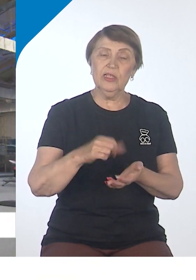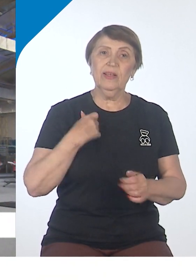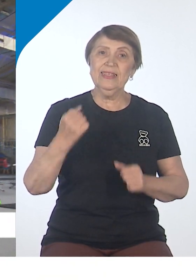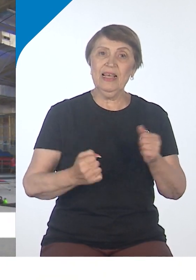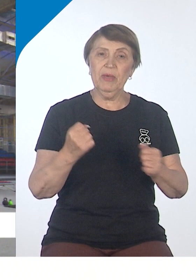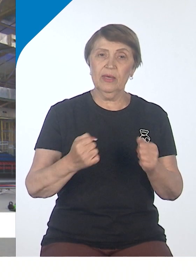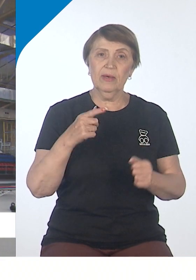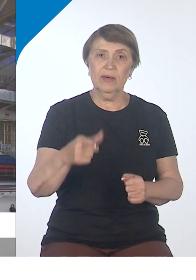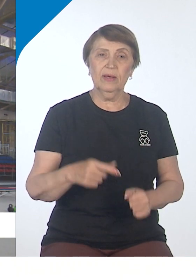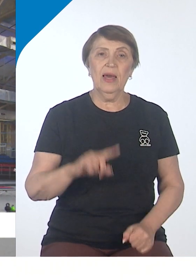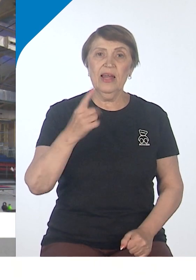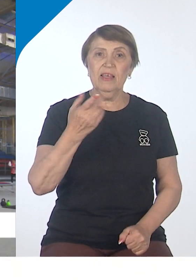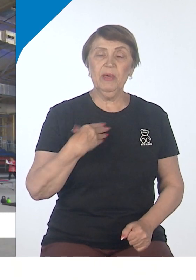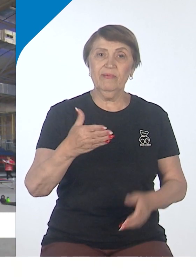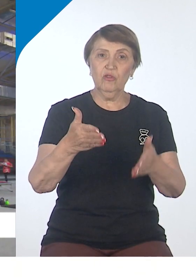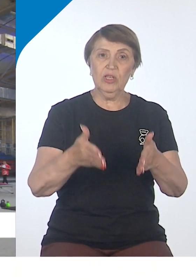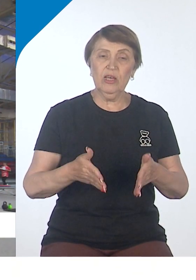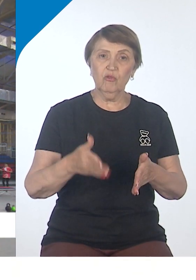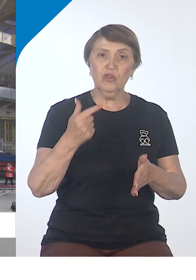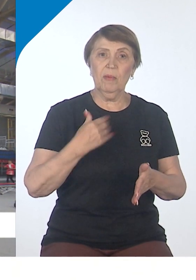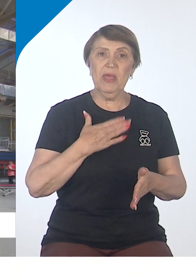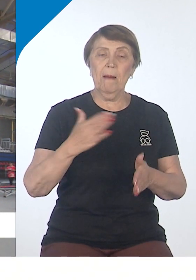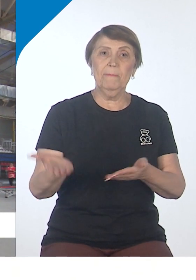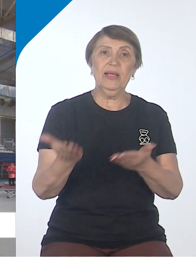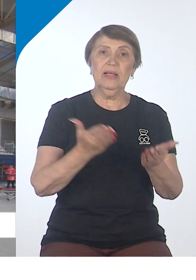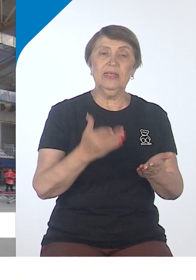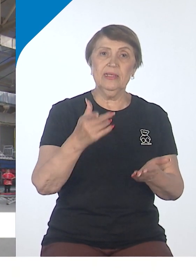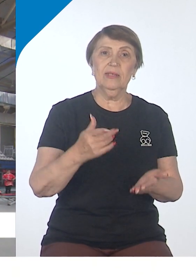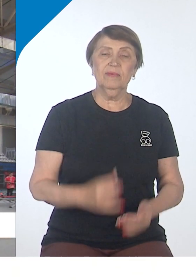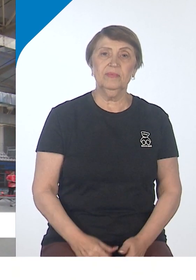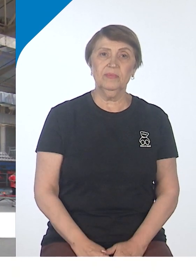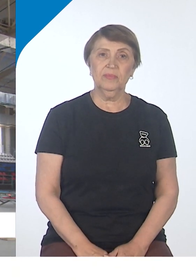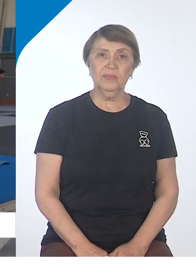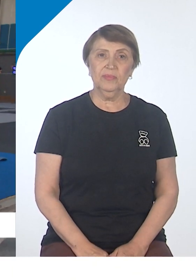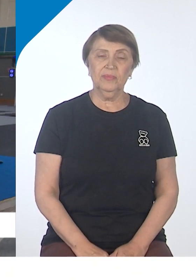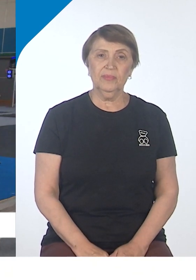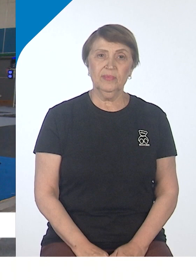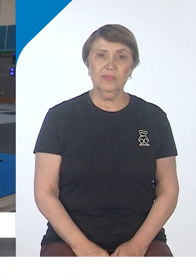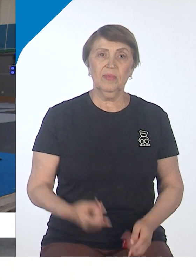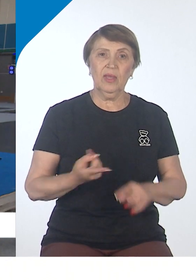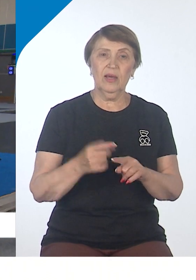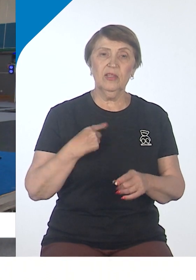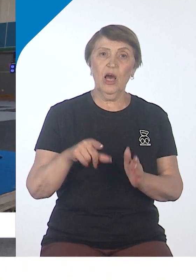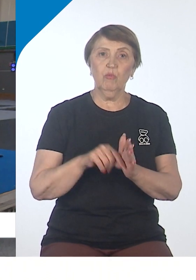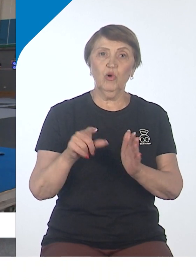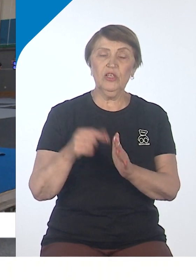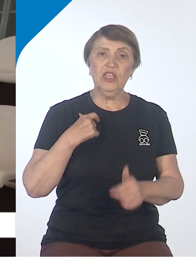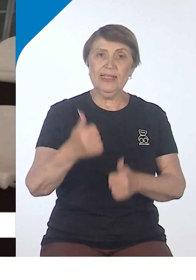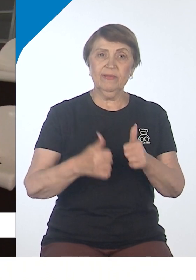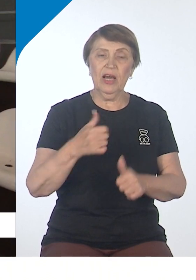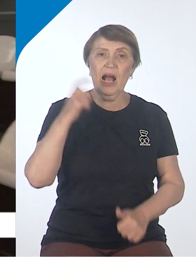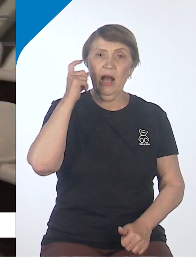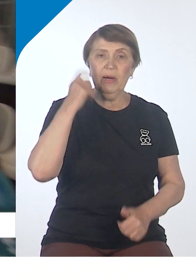дорожке. Он меня пригласил, пришли участвовать. Это отборочные соревнования.